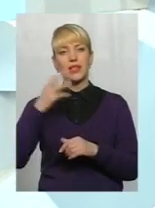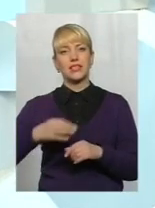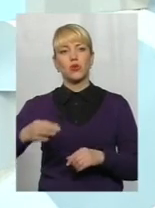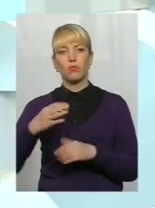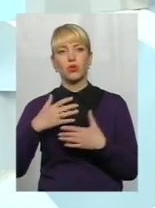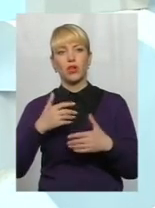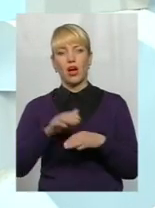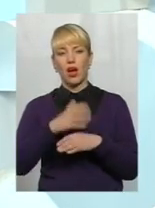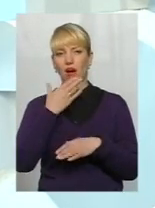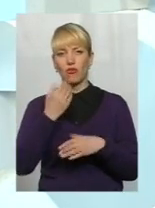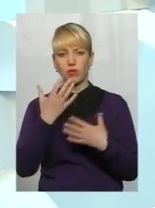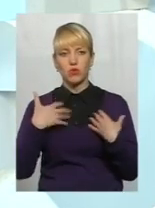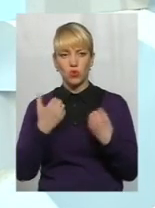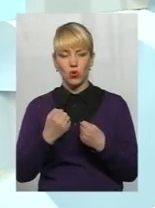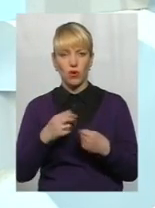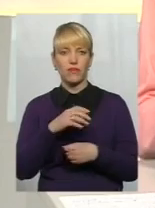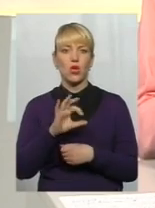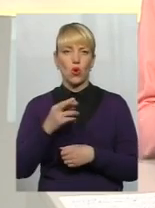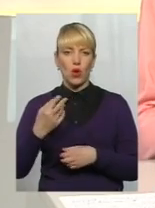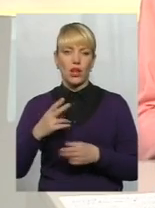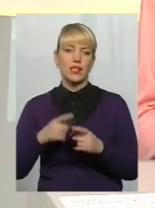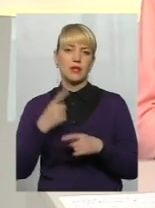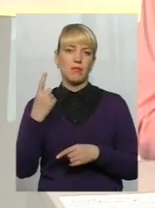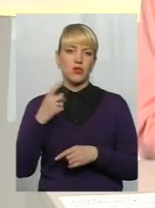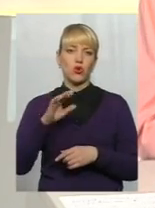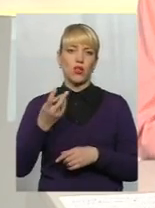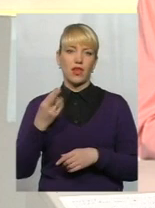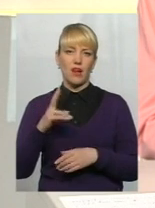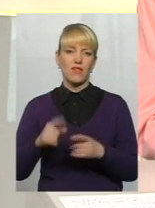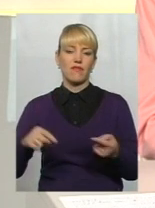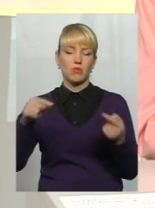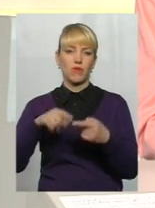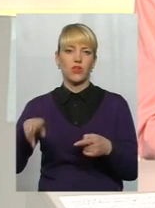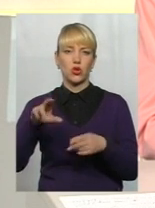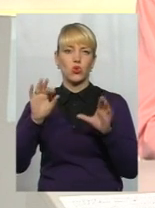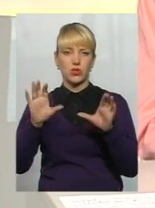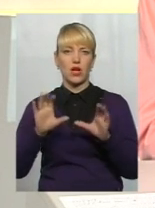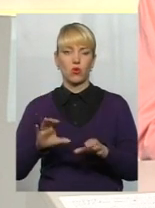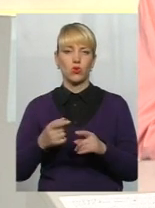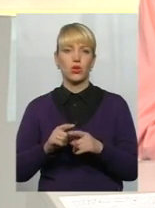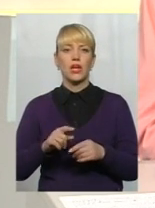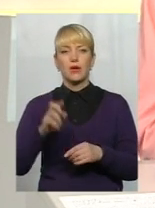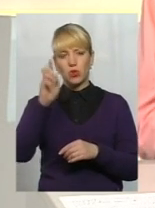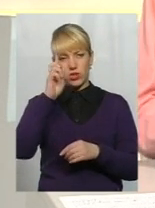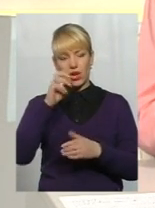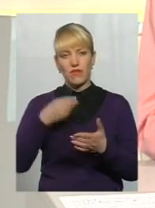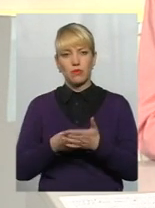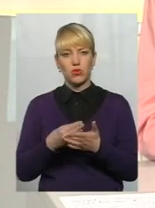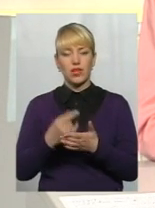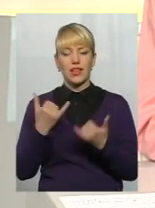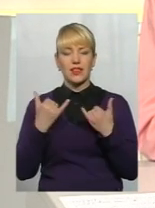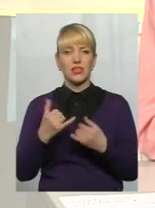Доброго здоров'я, пані Юлі. З 1 травня, відповідно до закону України про державний бюджет на нинішній рік,